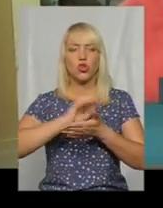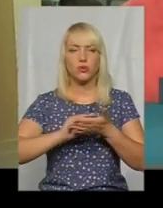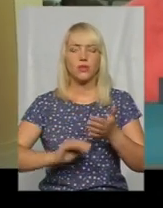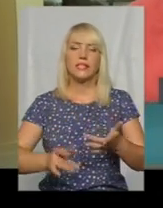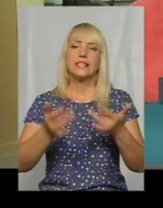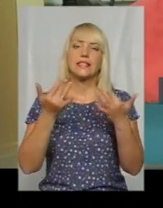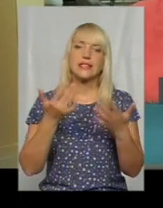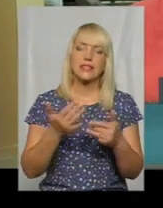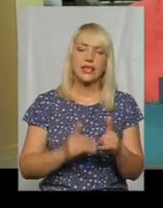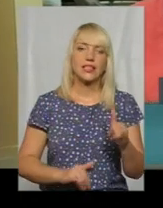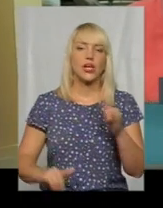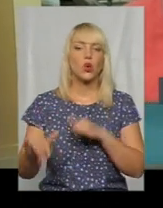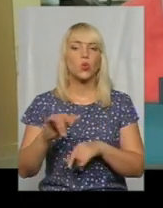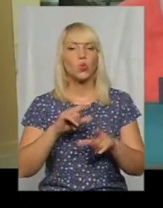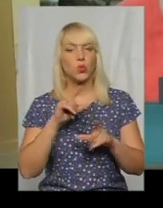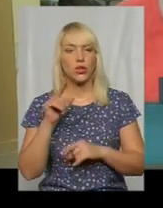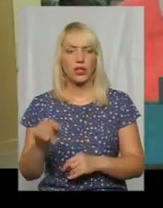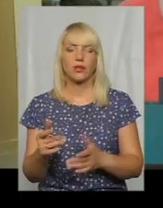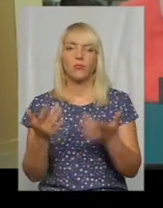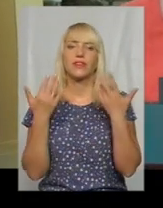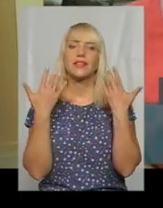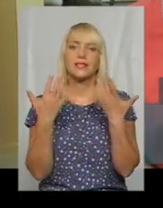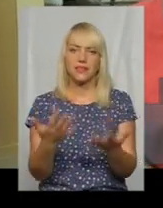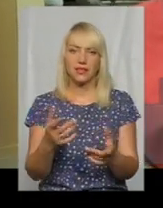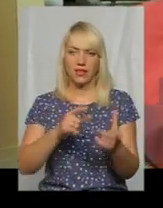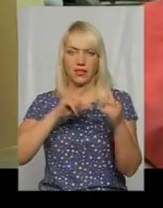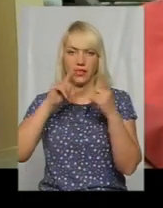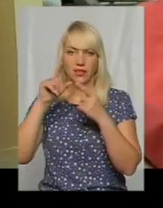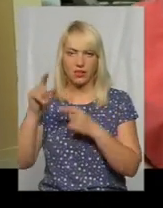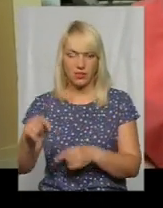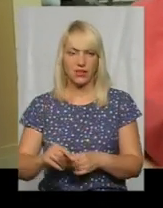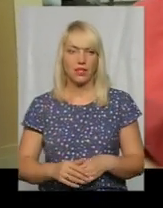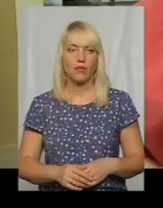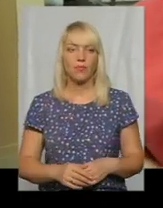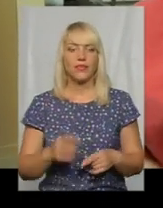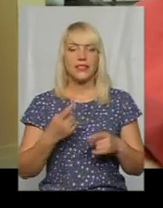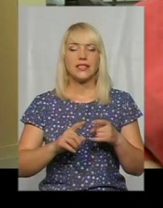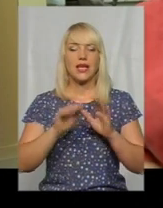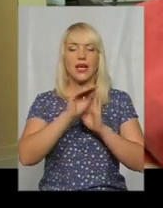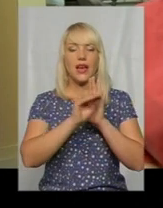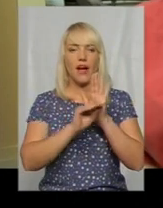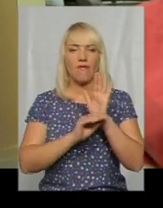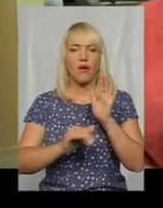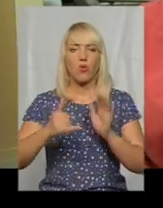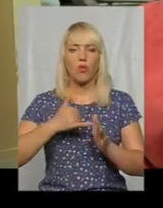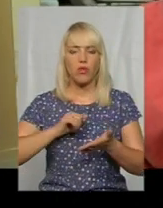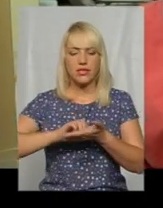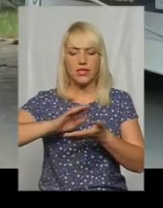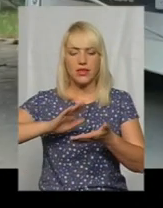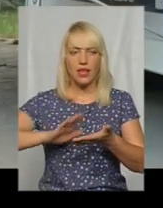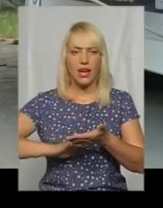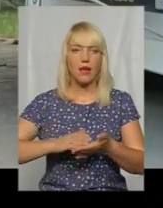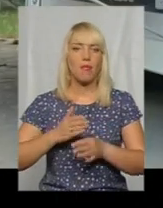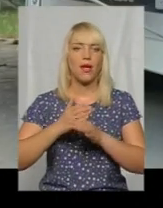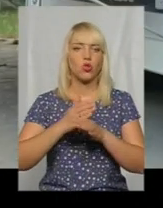куди ми їдемо, наскільки ми їдемо донорів. Цей графік нас складає метод кабінет.